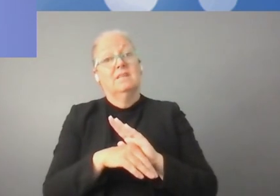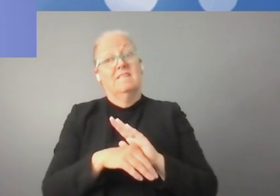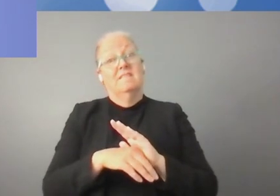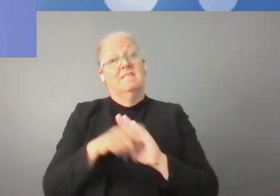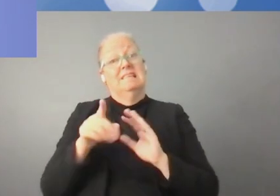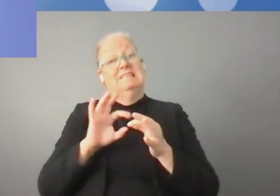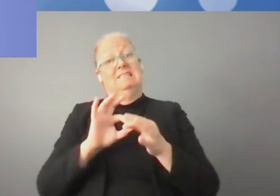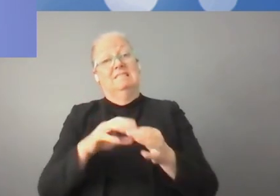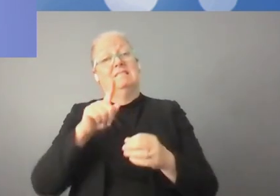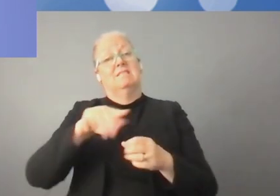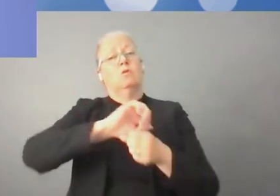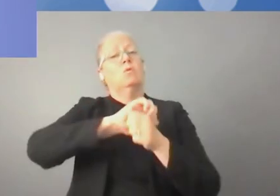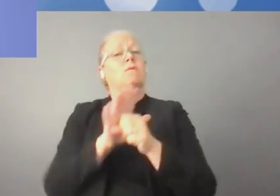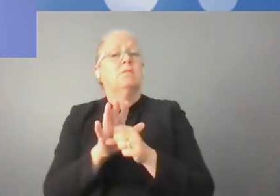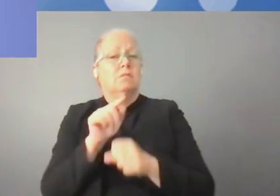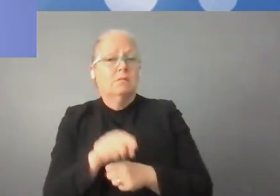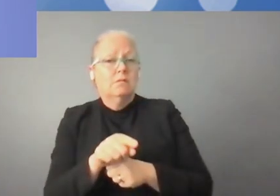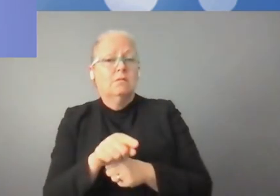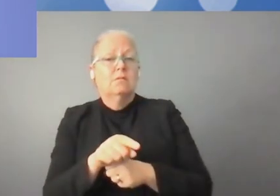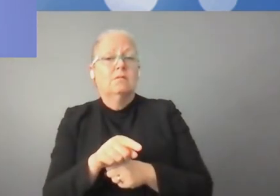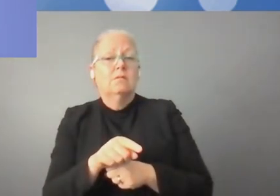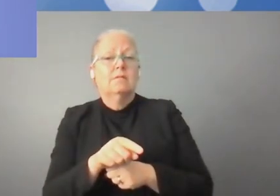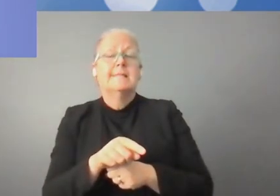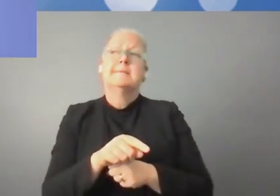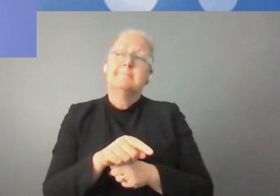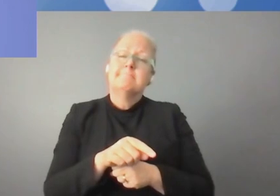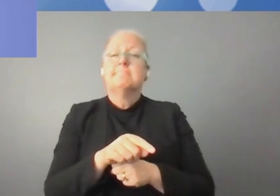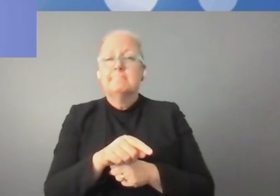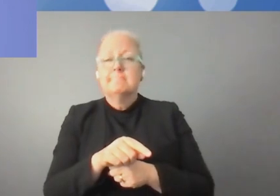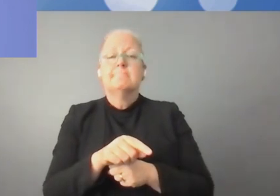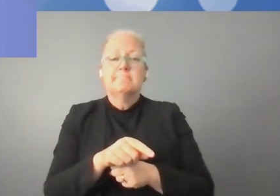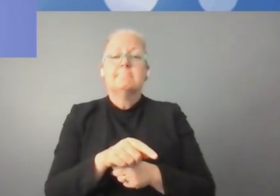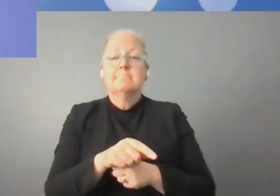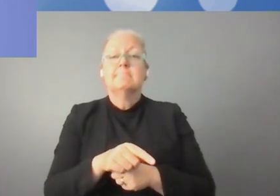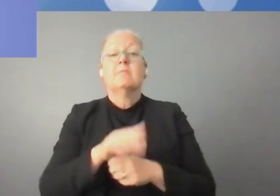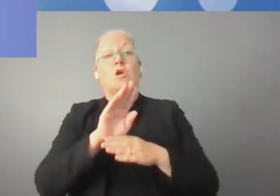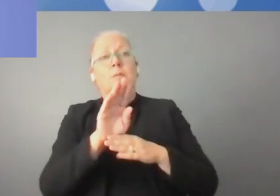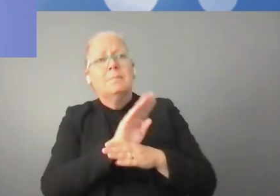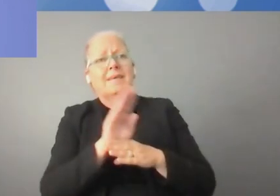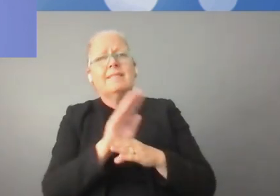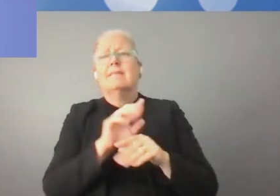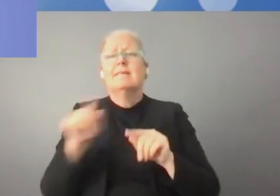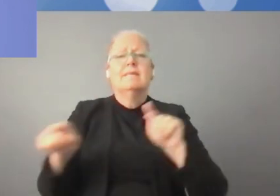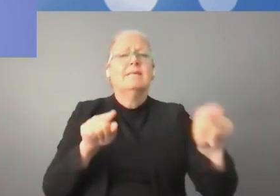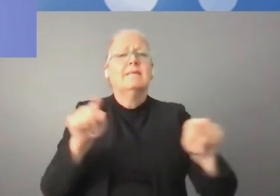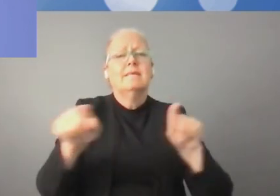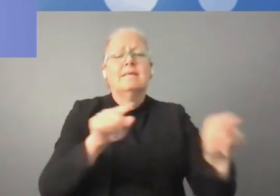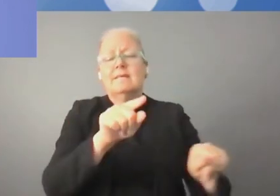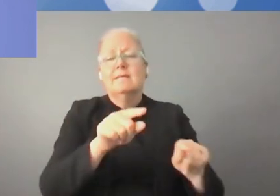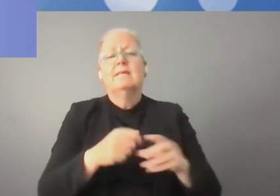Évidemment, la pandémie a eu des impacts à long terme négatifs sur l'économie, mais elle aurait été encore plus